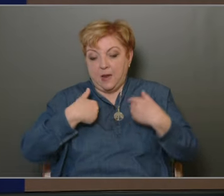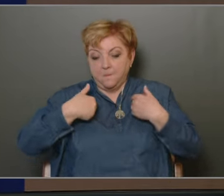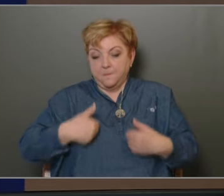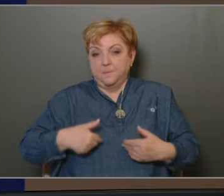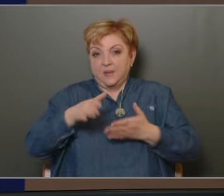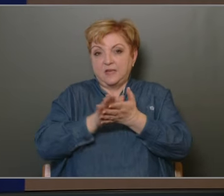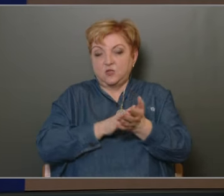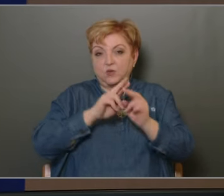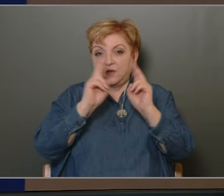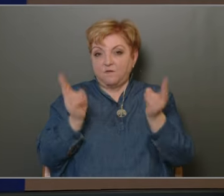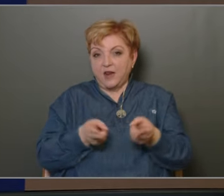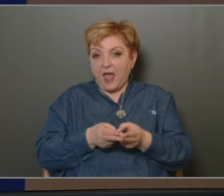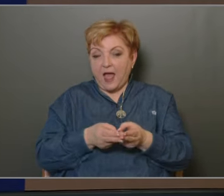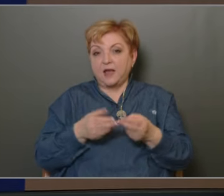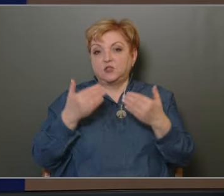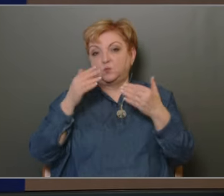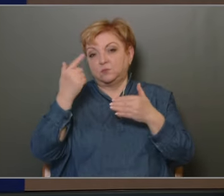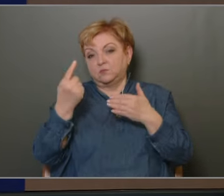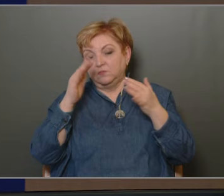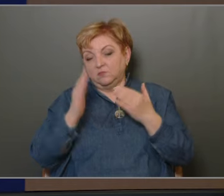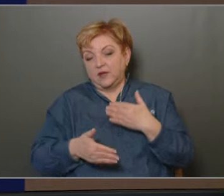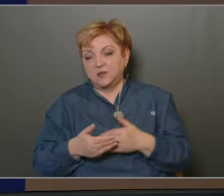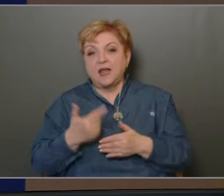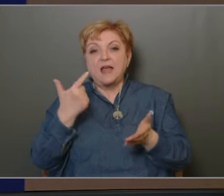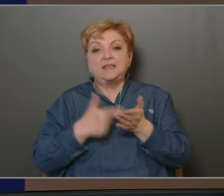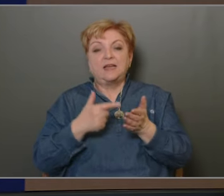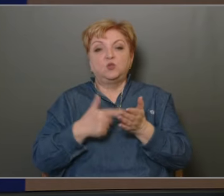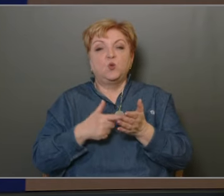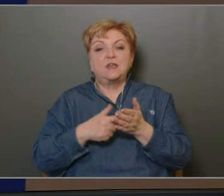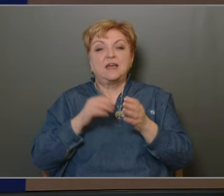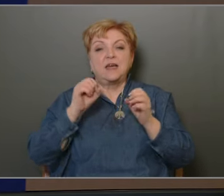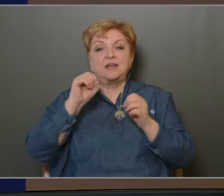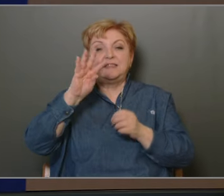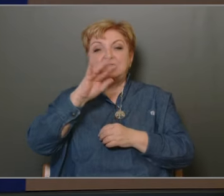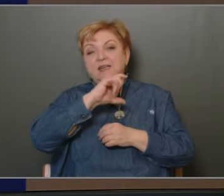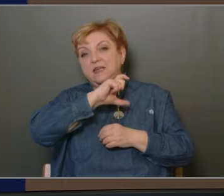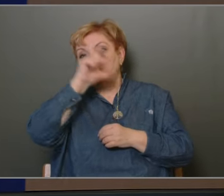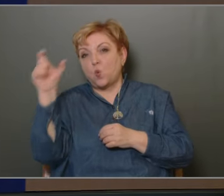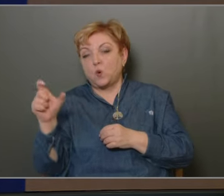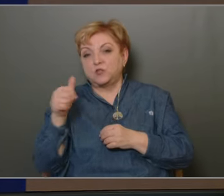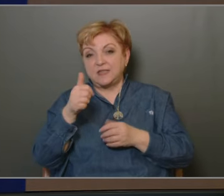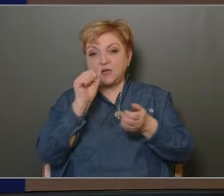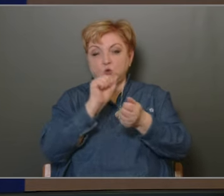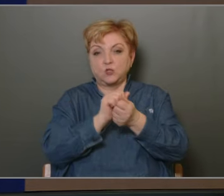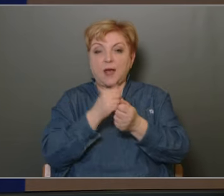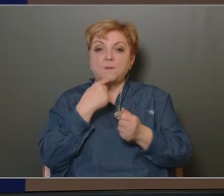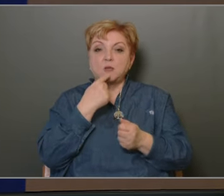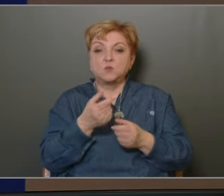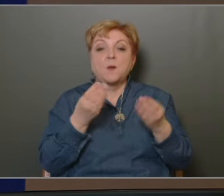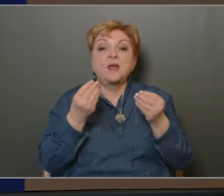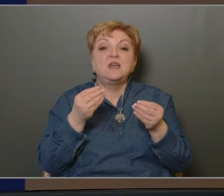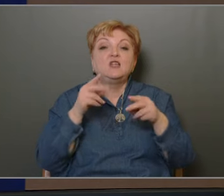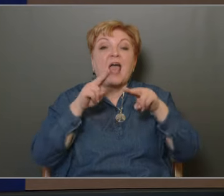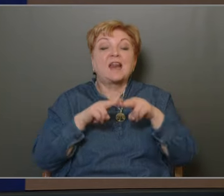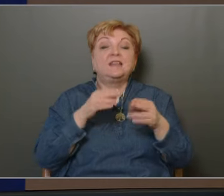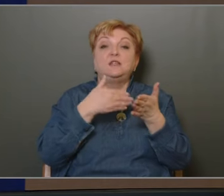kezdődik a világ, és magától fejeződik be. 2014 óta az első szám azt fogja mondani, hogy mennyi az eredeti